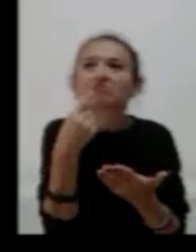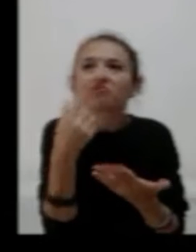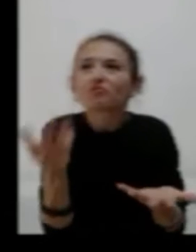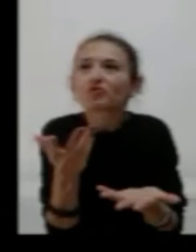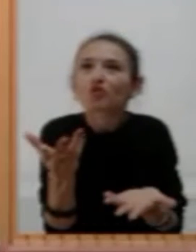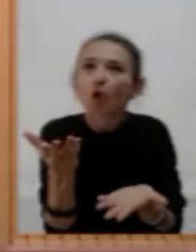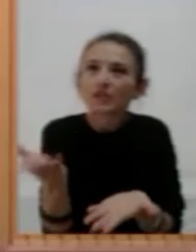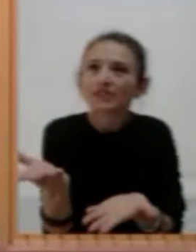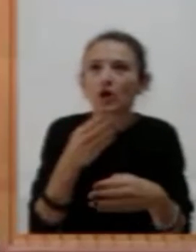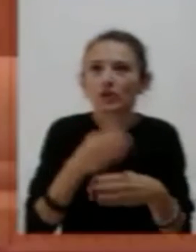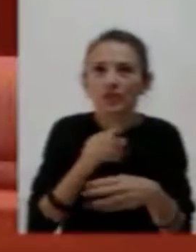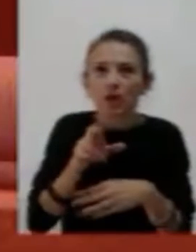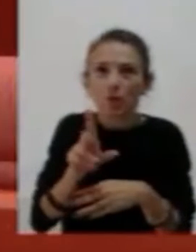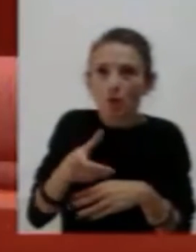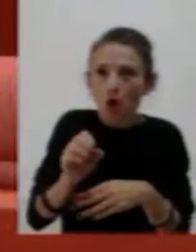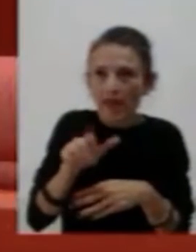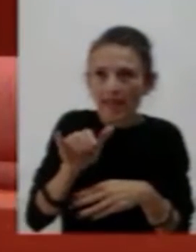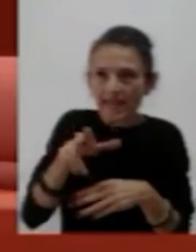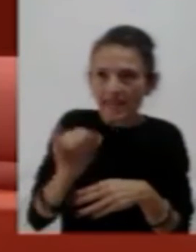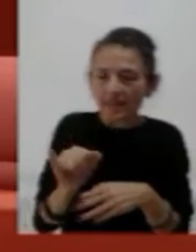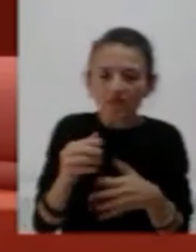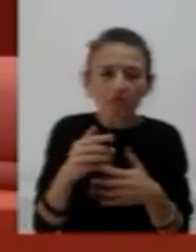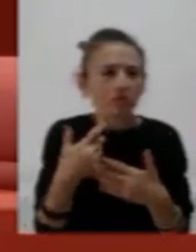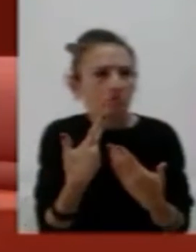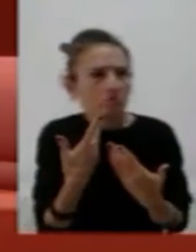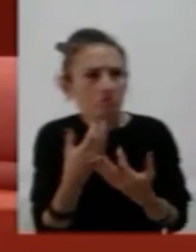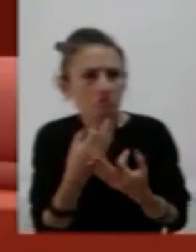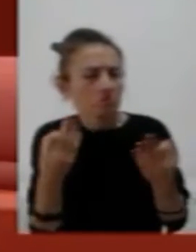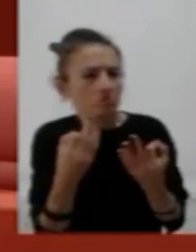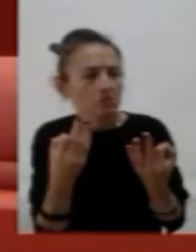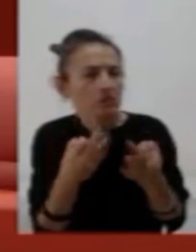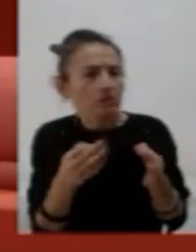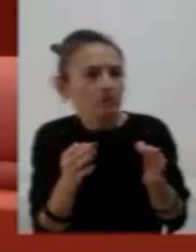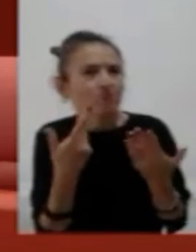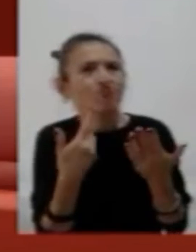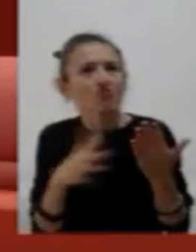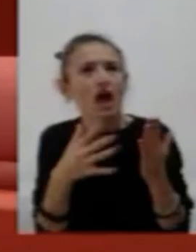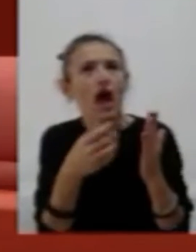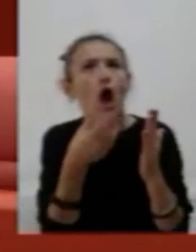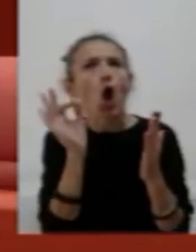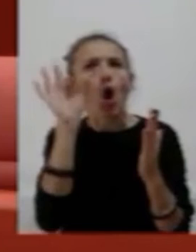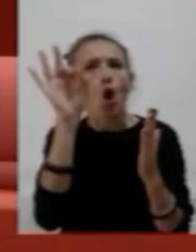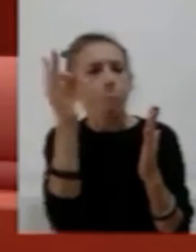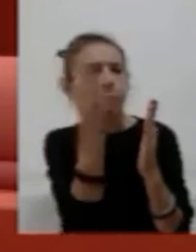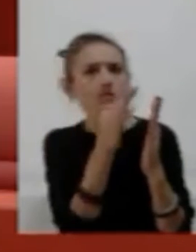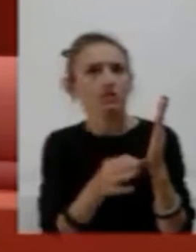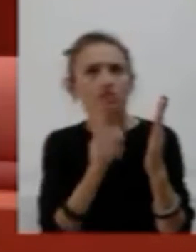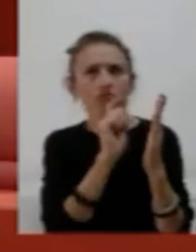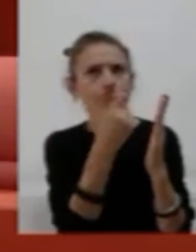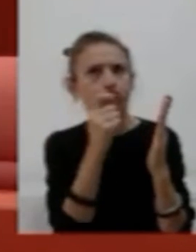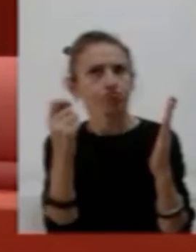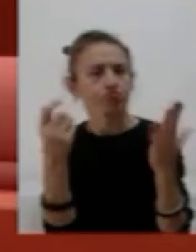No, è perfettamente in linea con quelli che erano gli obiettivi che poi sono stati raggiunti, quindi non vedo perché dovremmo ritirarla. La